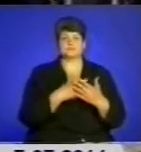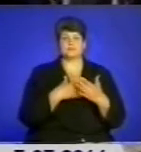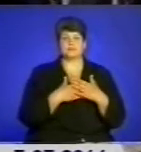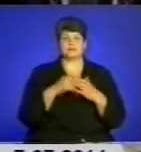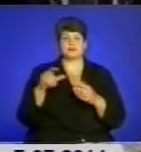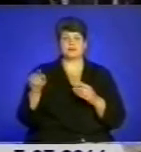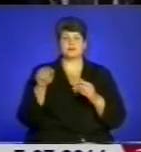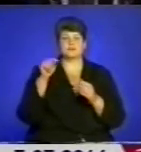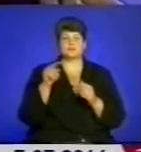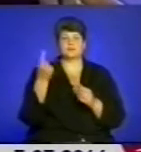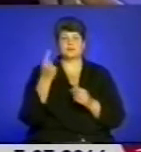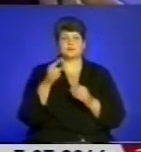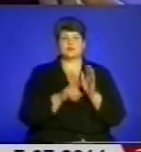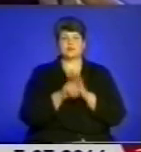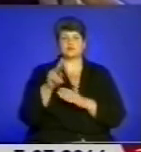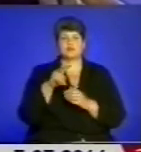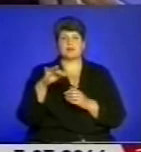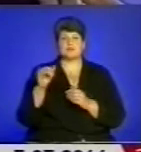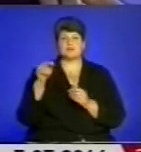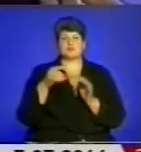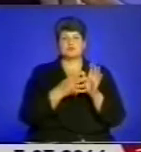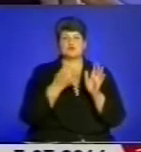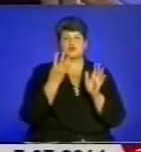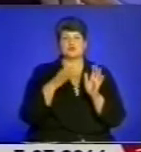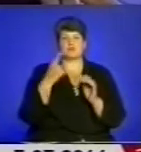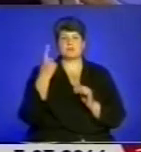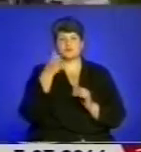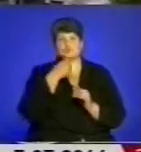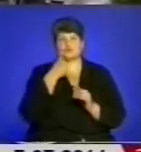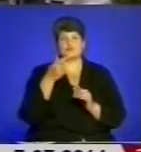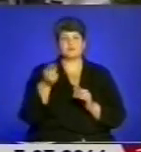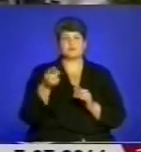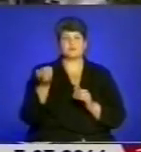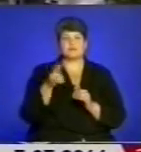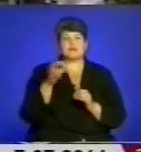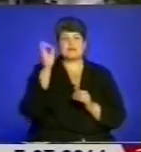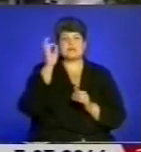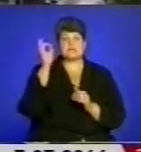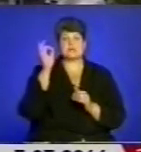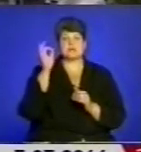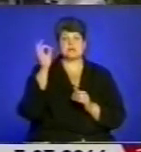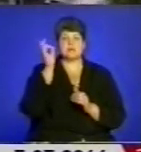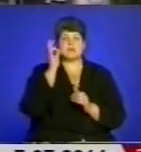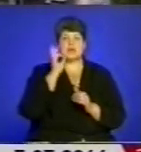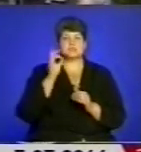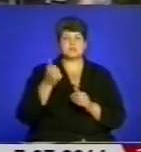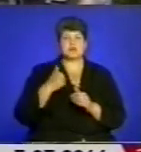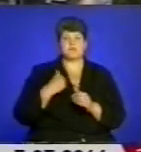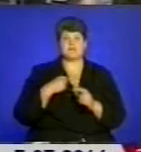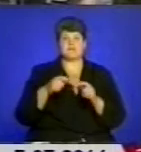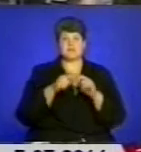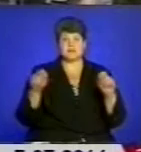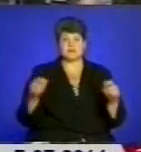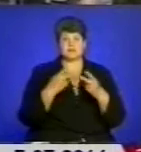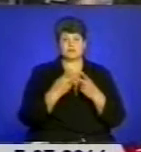1941 року у Тернопіль прийшла німецька армія і відкрили міську тюрму, жителі жахнулися від такої кількості